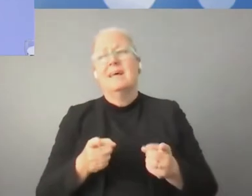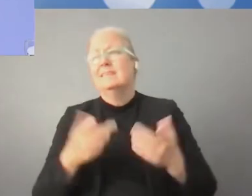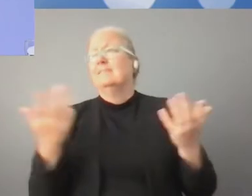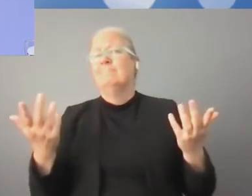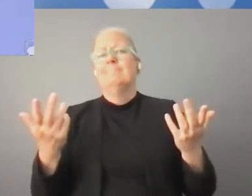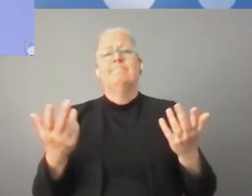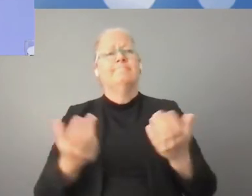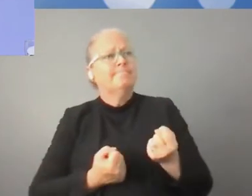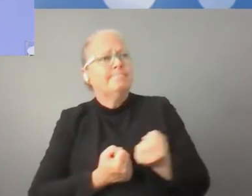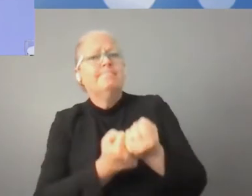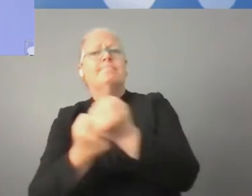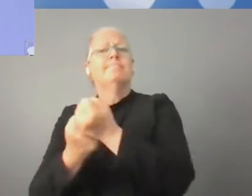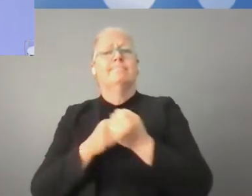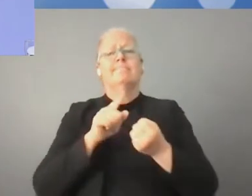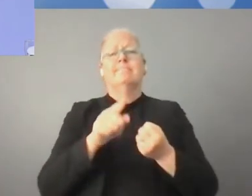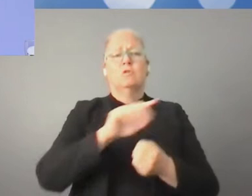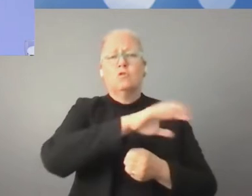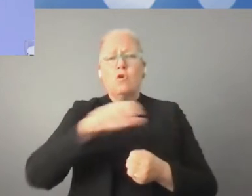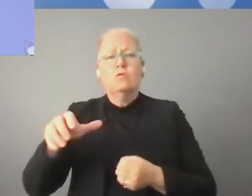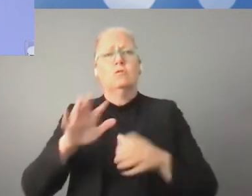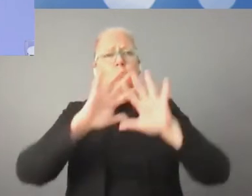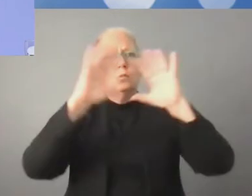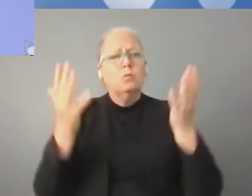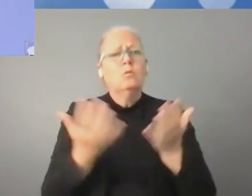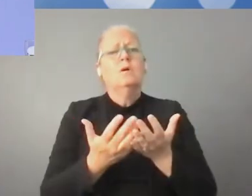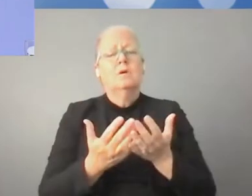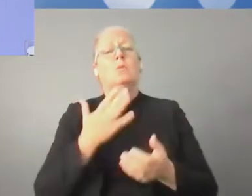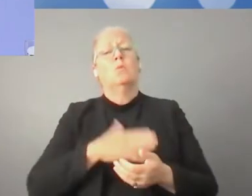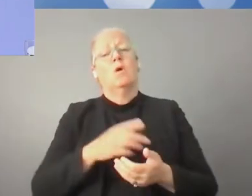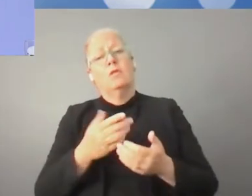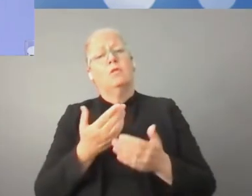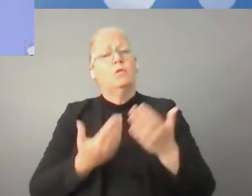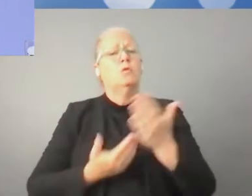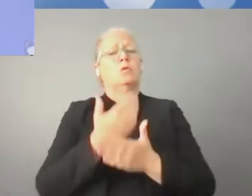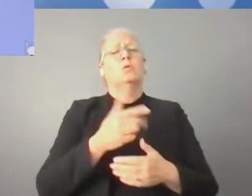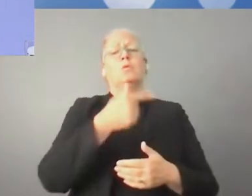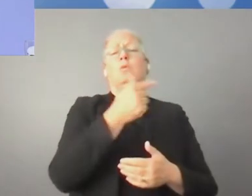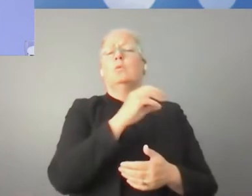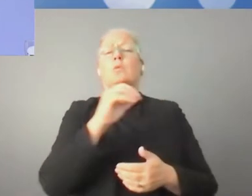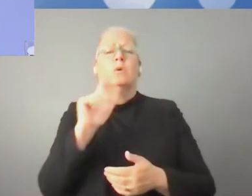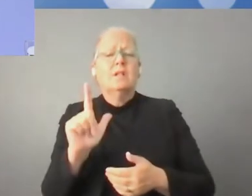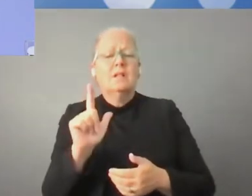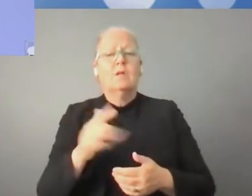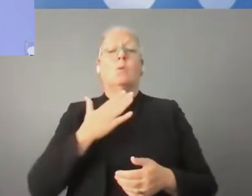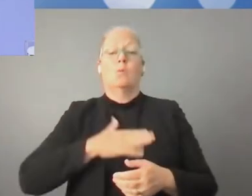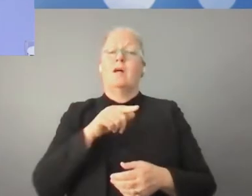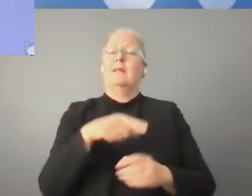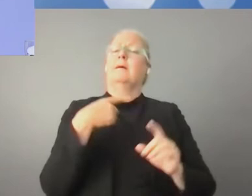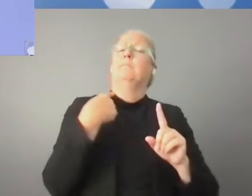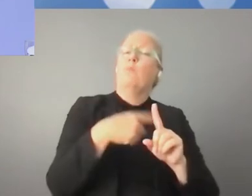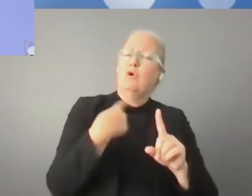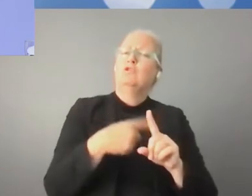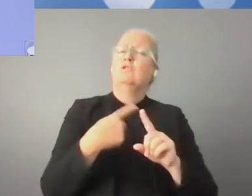staramy się robić wszystko, co w naszej mocy, żeby wspierać poszczególne państwa, żeby działać na arenie globalnej, tak żeby te nowe narzędzia